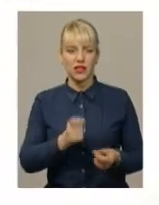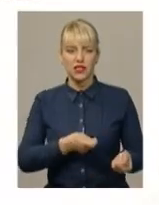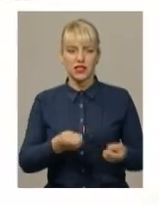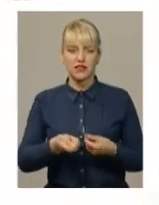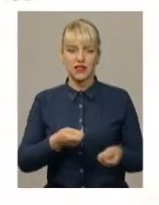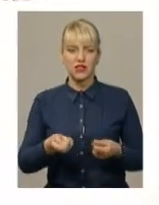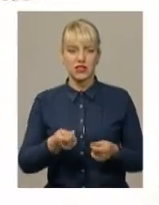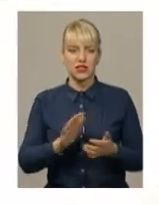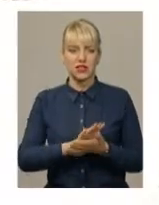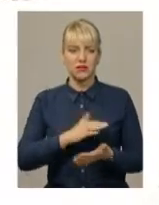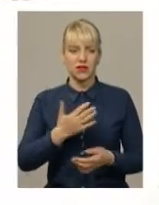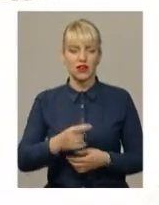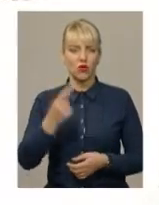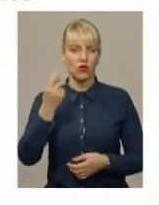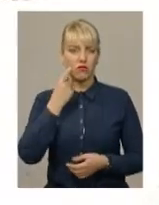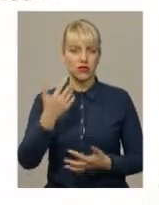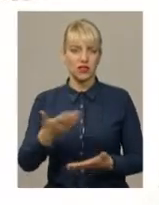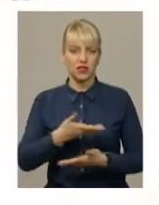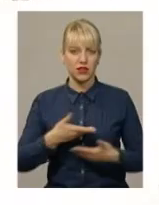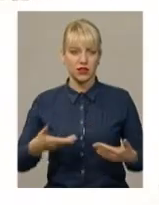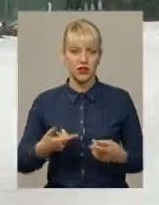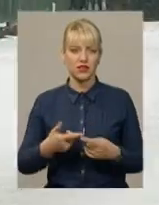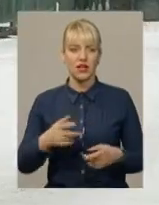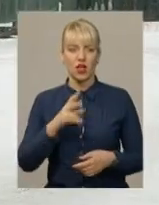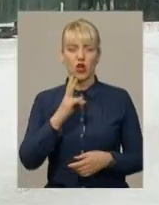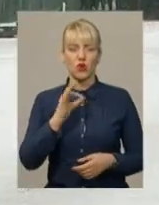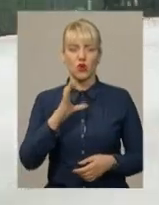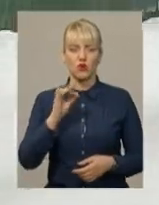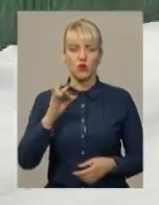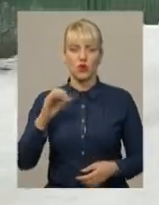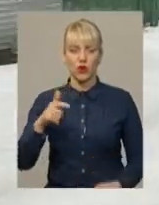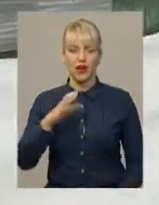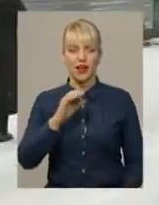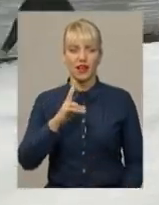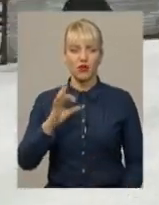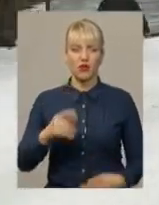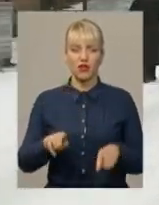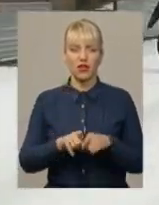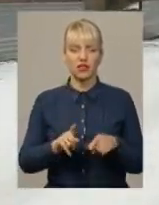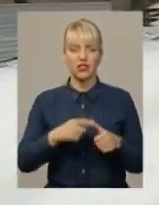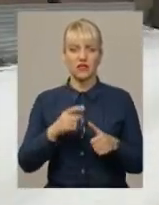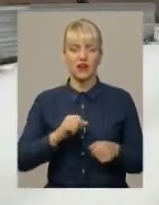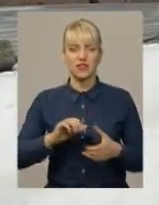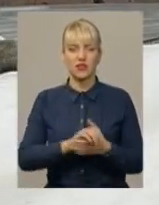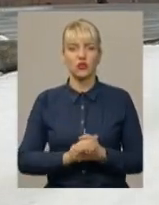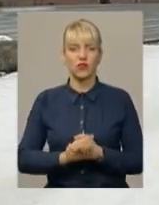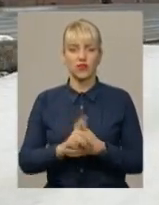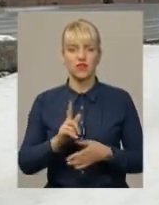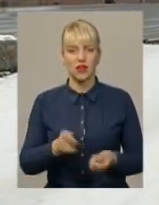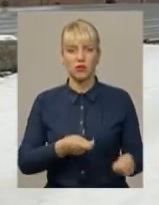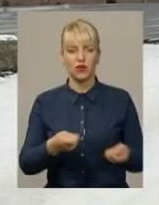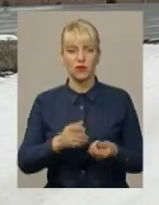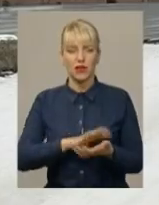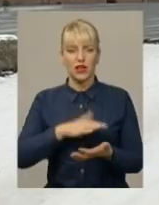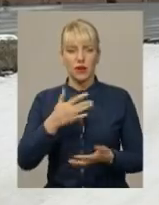Ружичну обідали. Напали Носоріг Еко. Саме так називається товариство, яке тепер вивозитиме непотріб